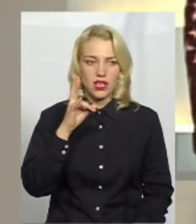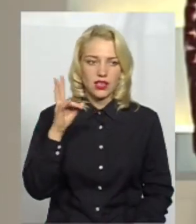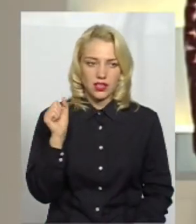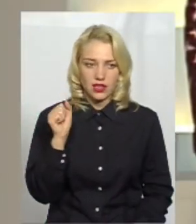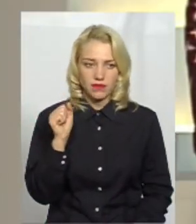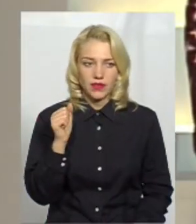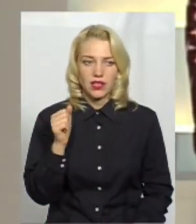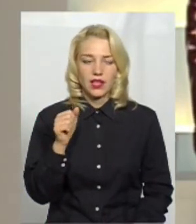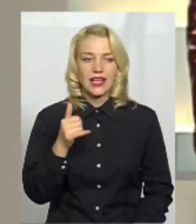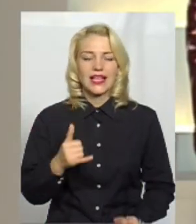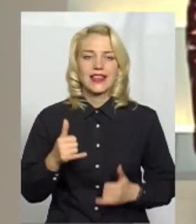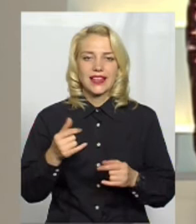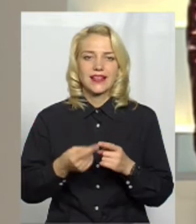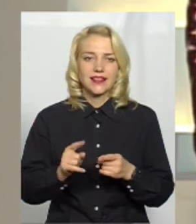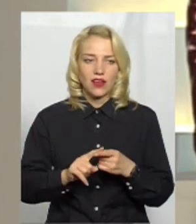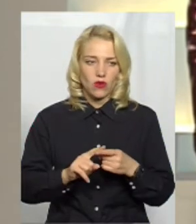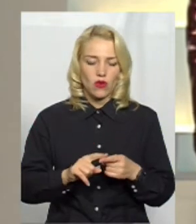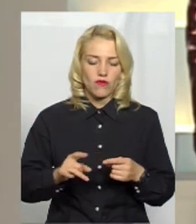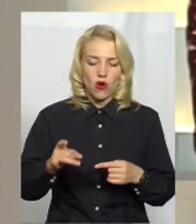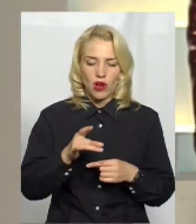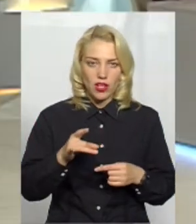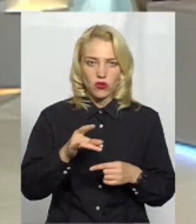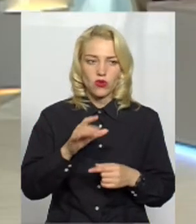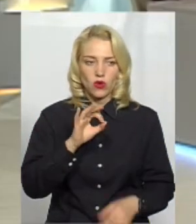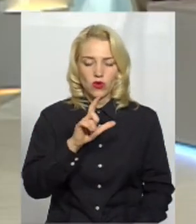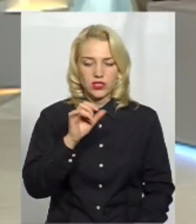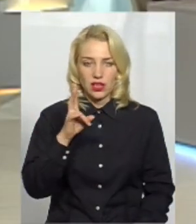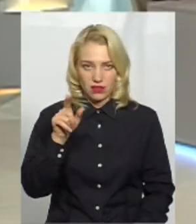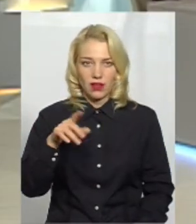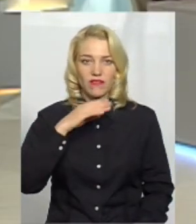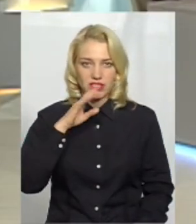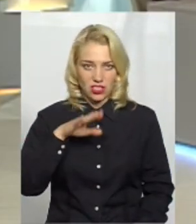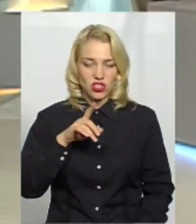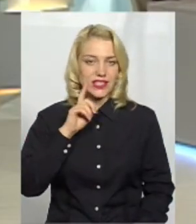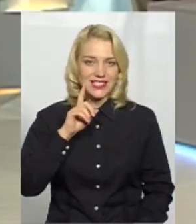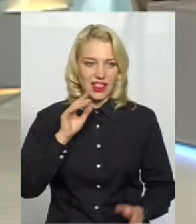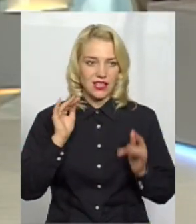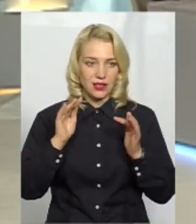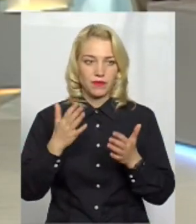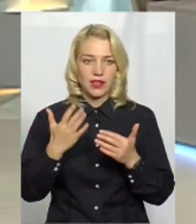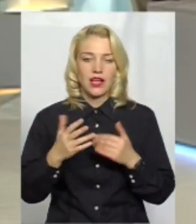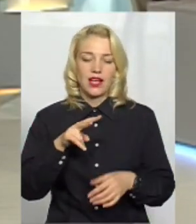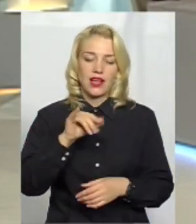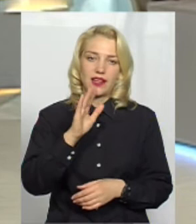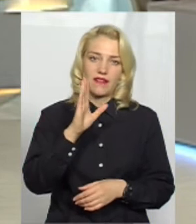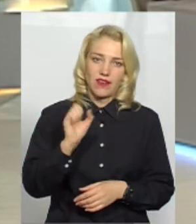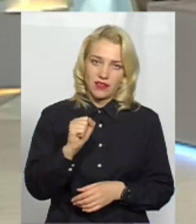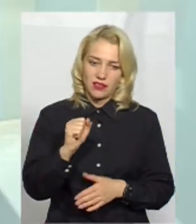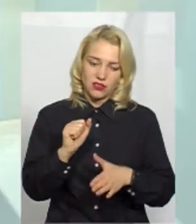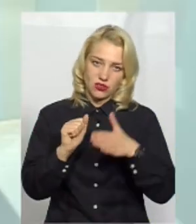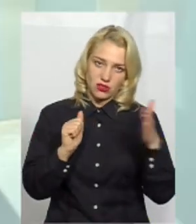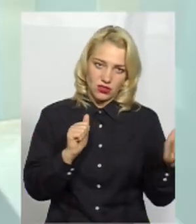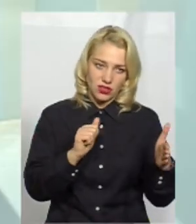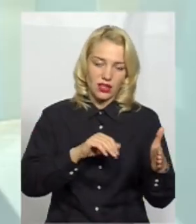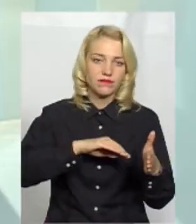зору, для такого мікрорайону густонаселеного, Озерна, там вистачає зелених зон? Якщо з лігу сторону ми беремо, де раніше забудовано,